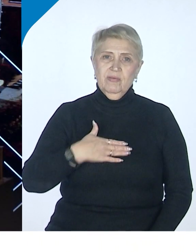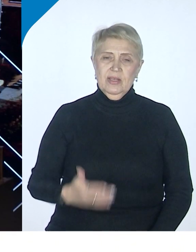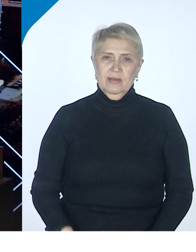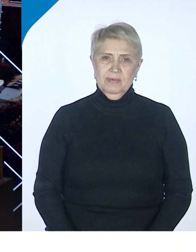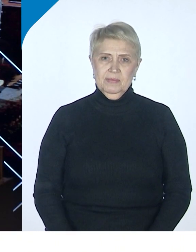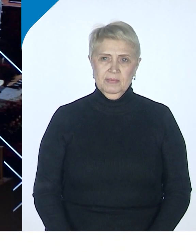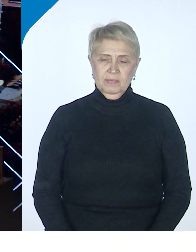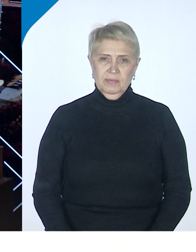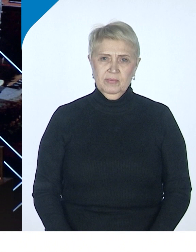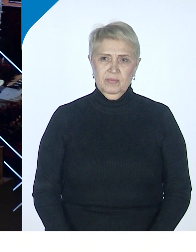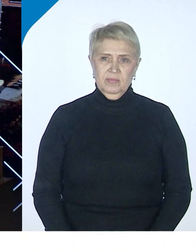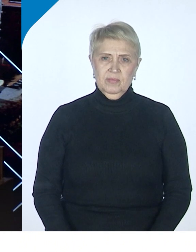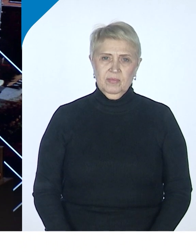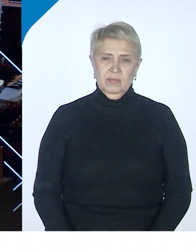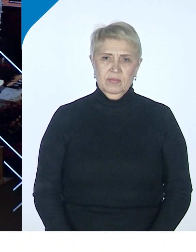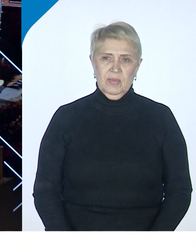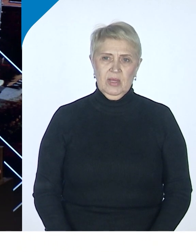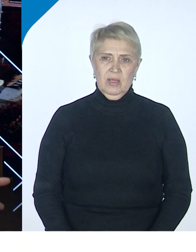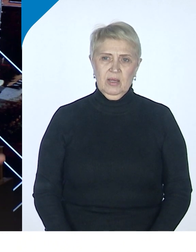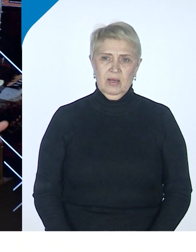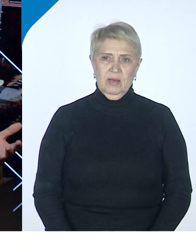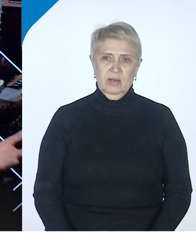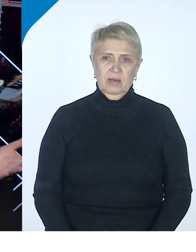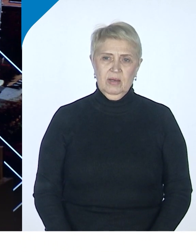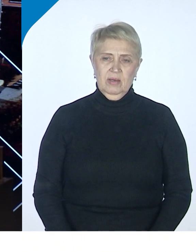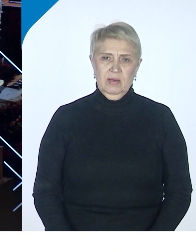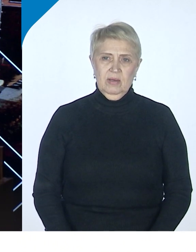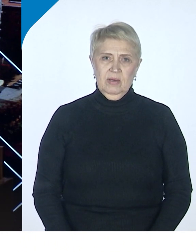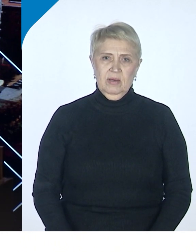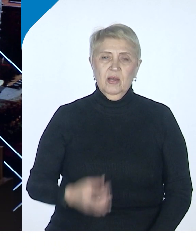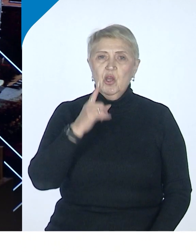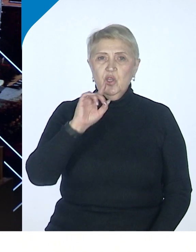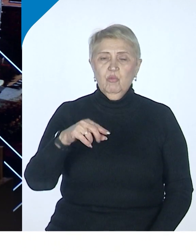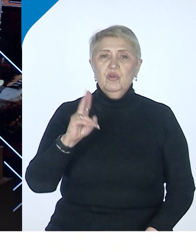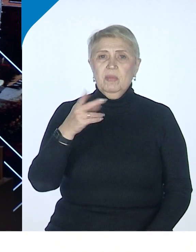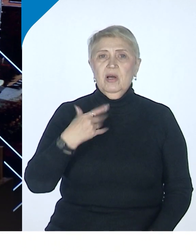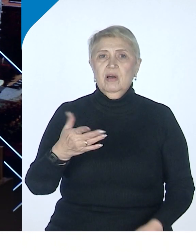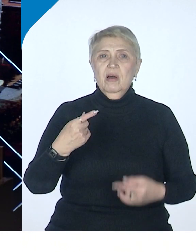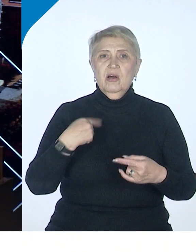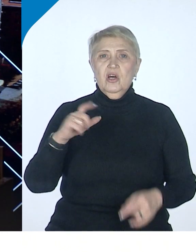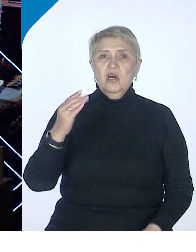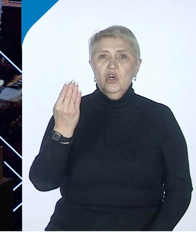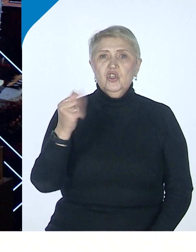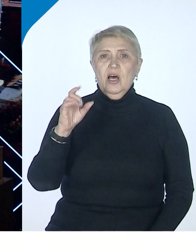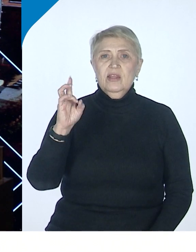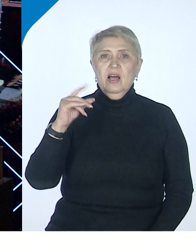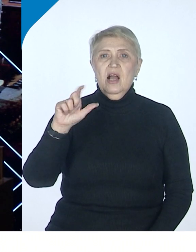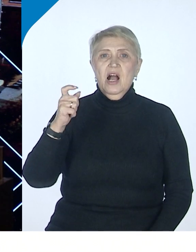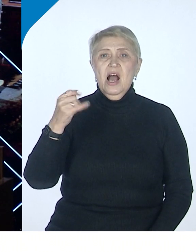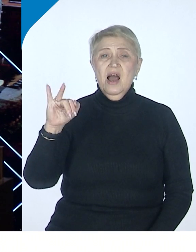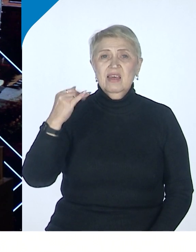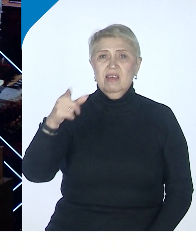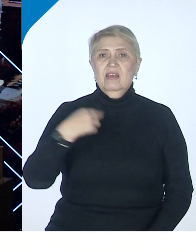как бы посыпать голову пеплом, что ну, ну да, ну не будем мы как в Шанхай, ну не будем мы как в Шанхай,